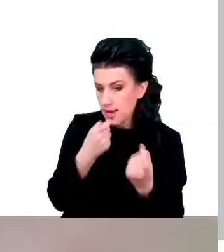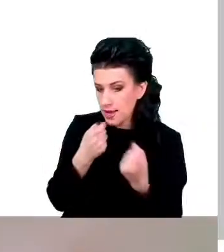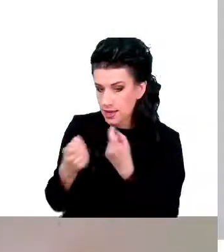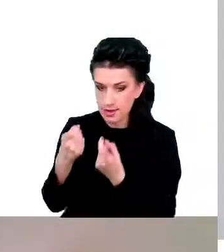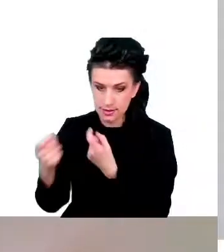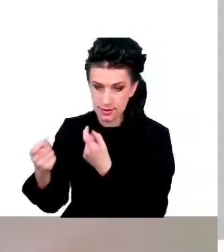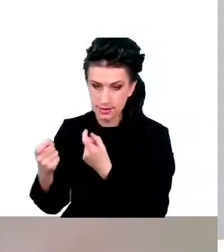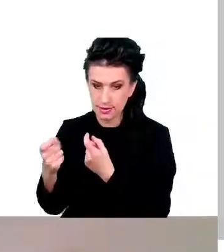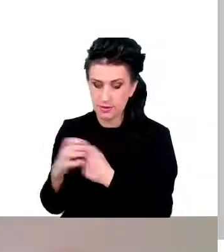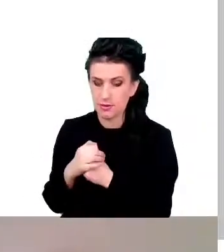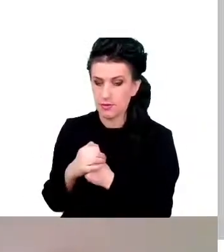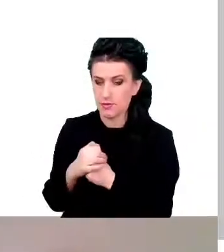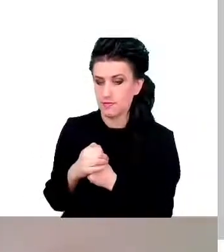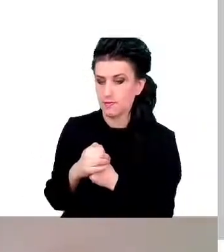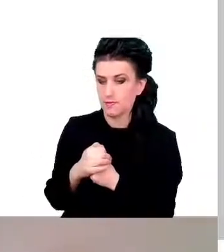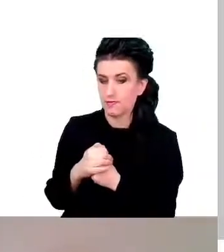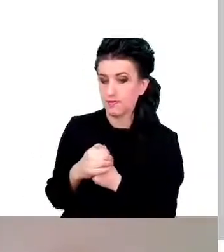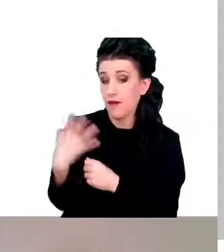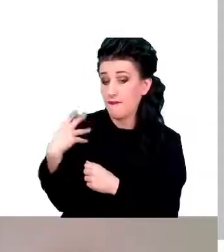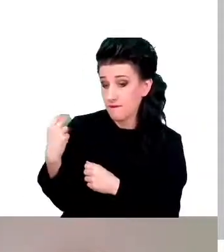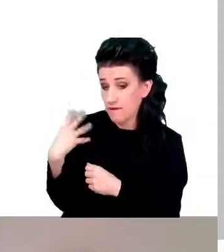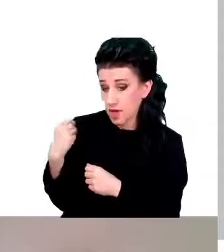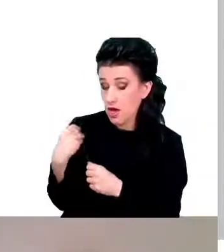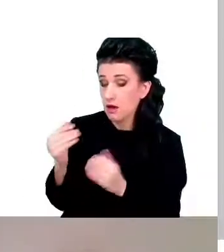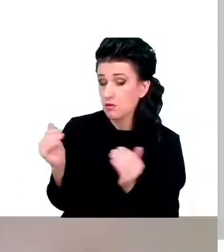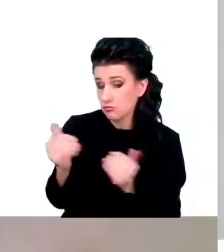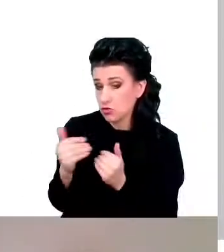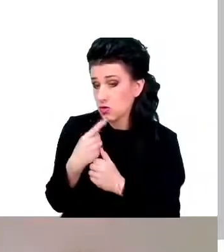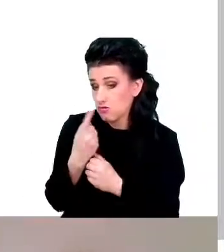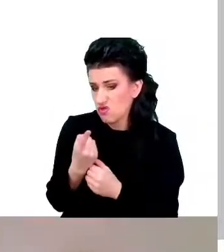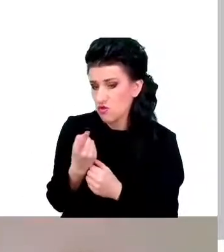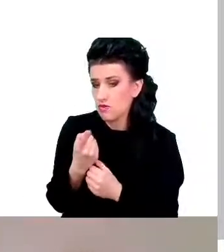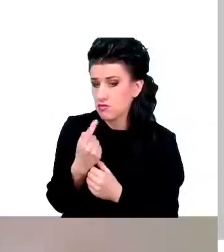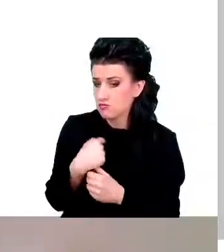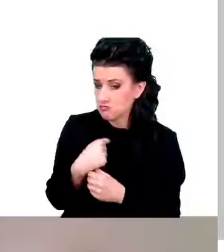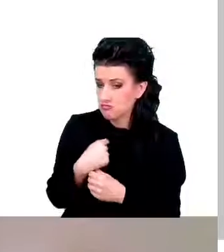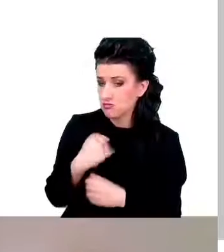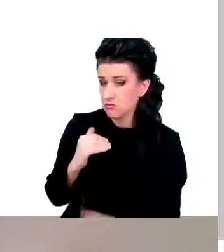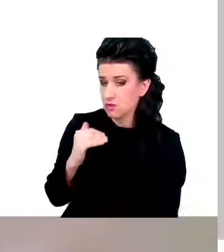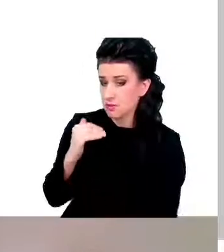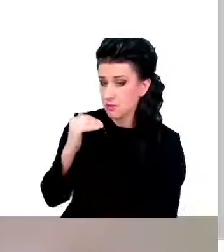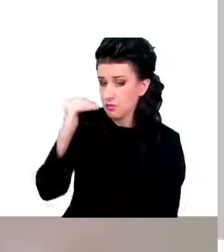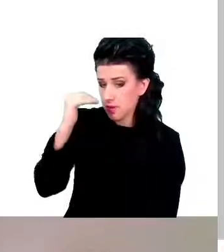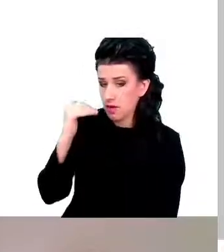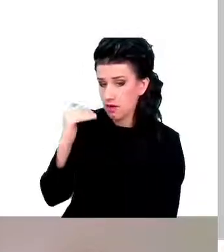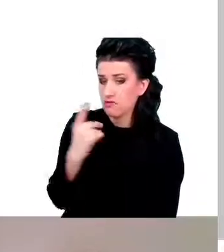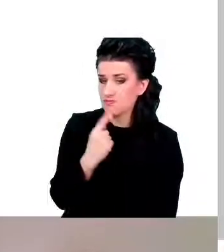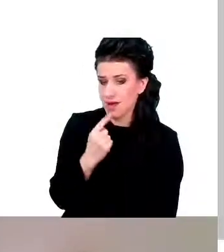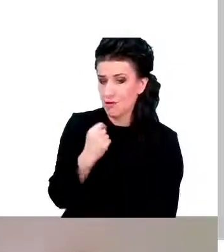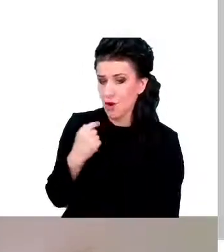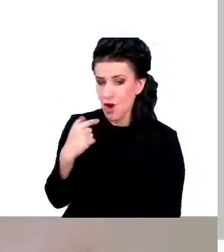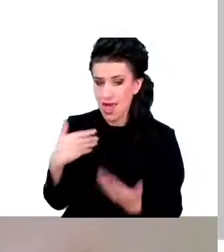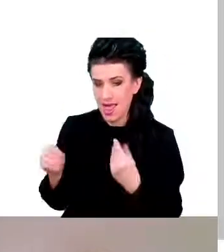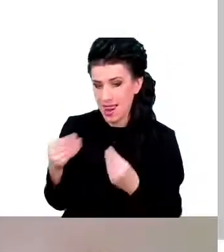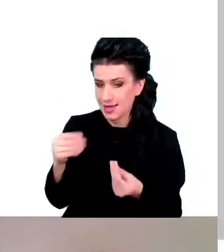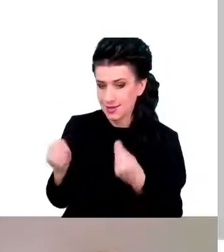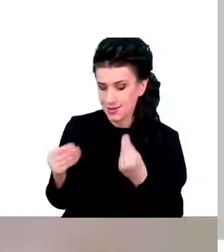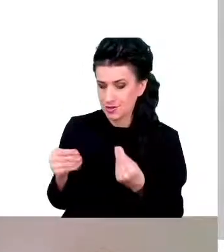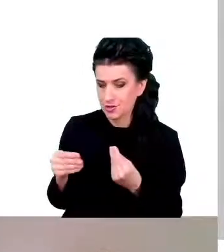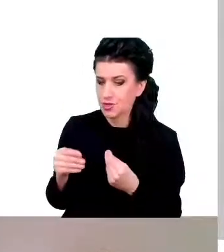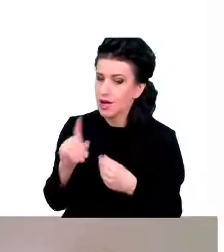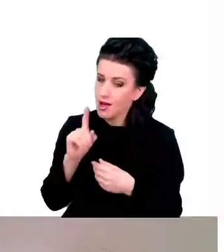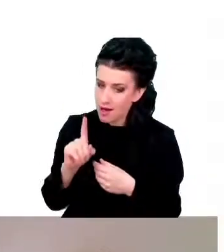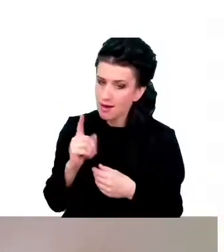Czyli można powiedzieć, że wraz z wiekiem jesteśmy dużo mniej elastyczni, ale nadal mamy bardzo dobrą pamięć.